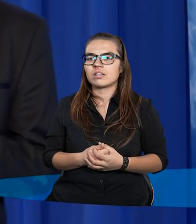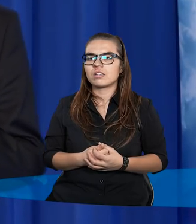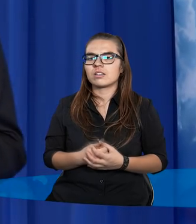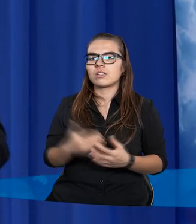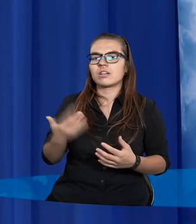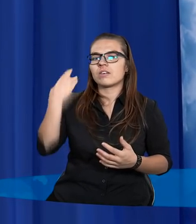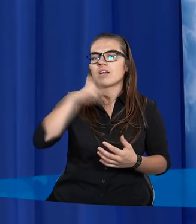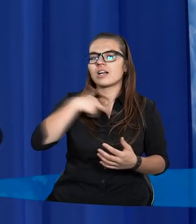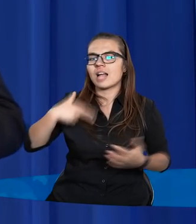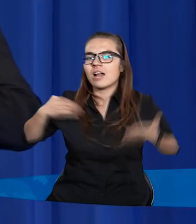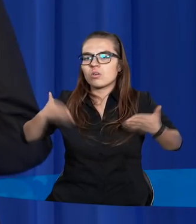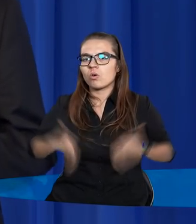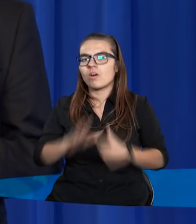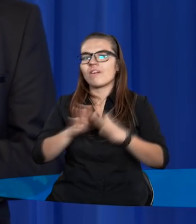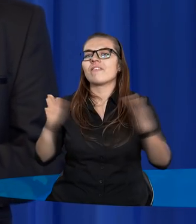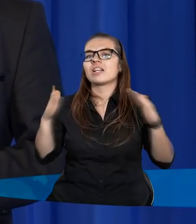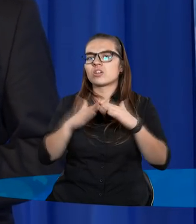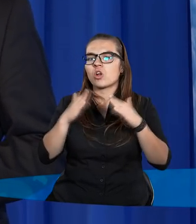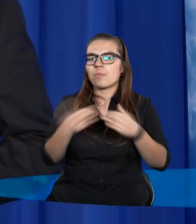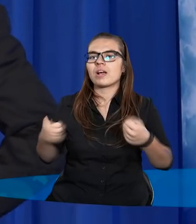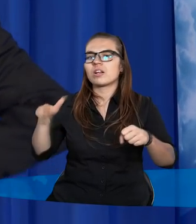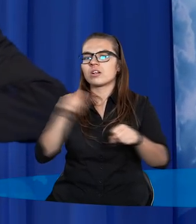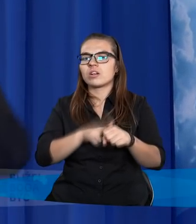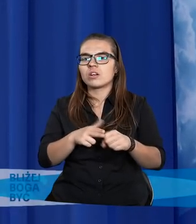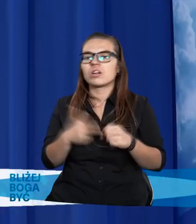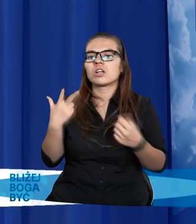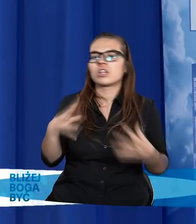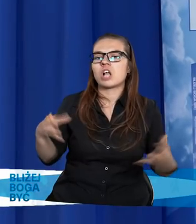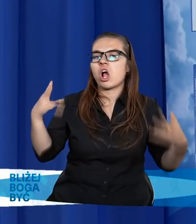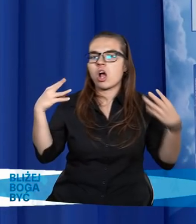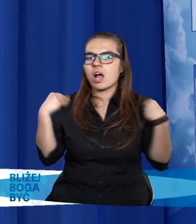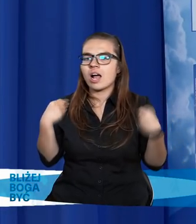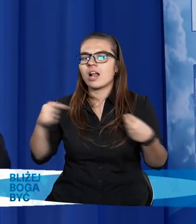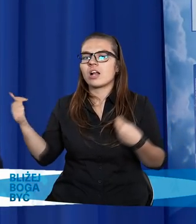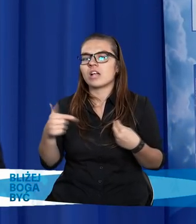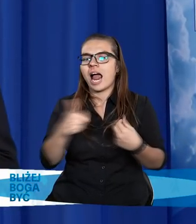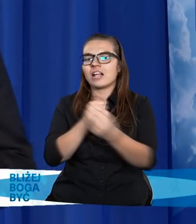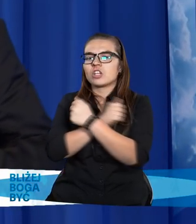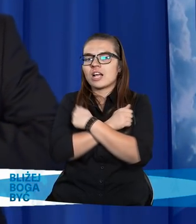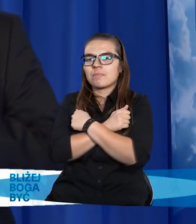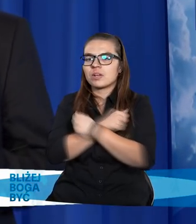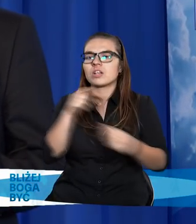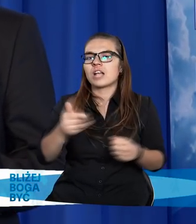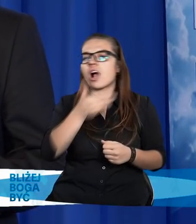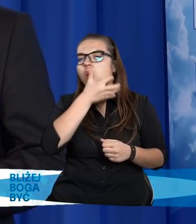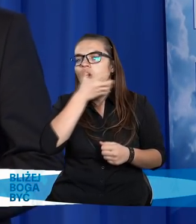Wielu z nas urodziło się w domach, w których nie otrzymali należytej miłości, tego ciepła rodzinnego,